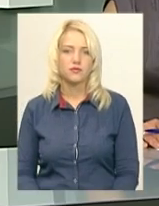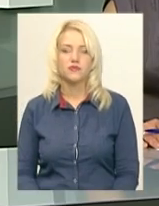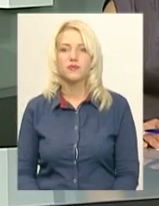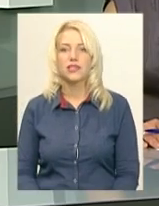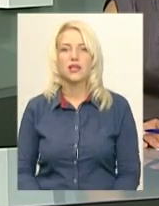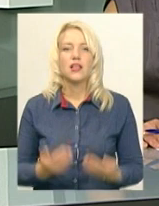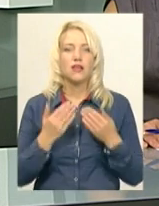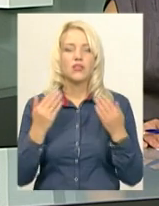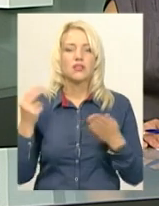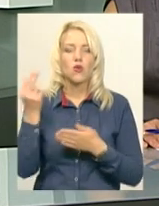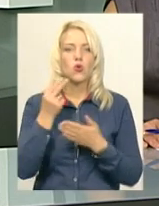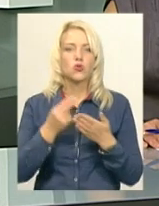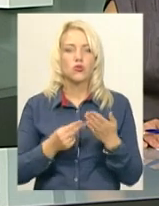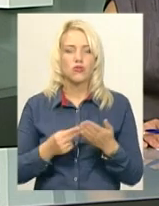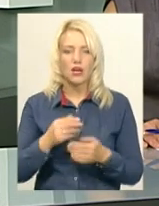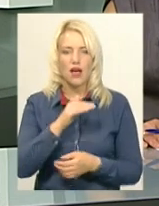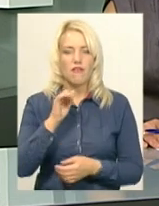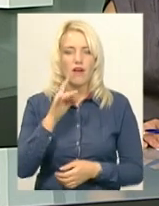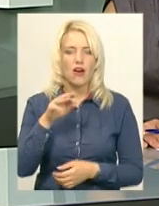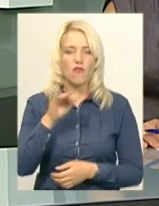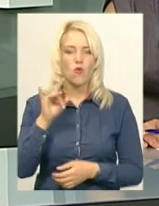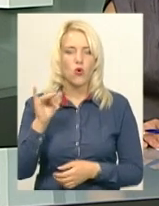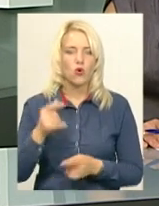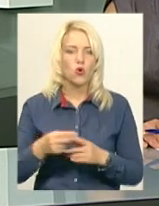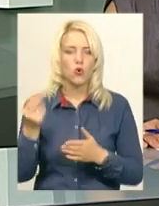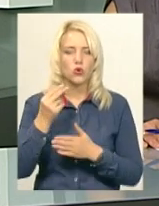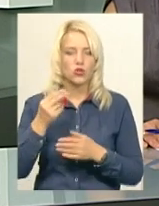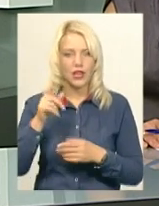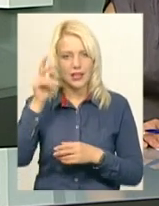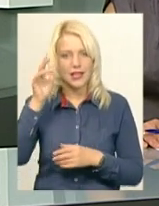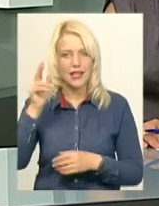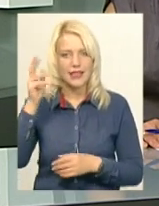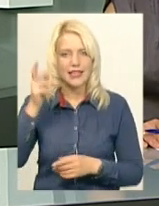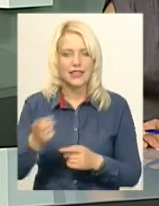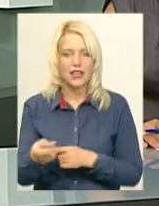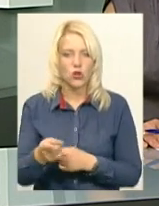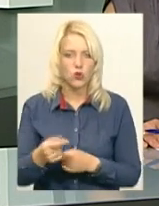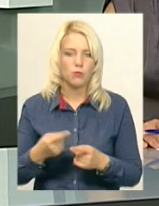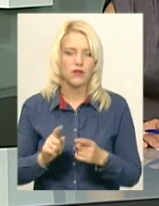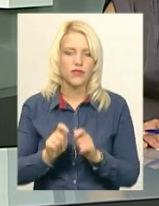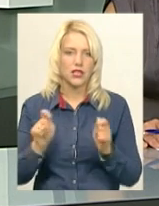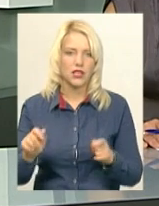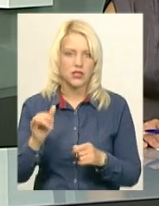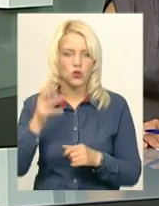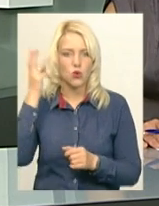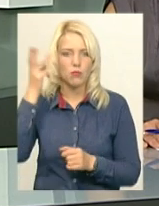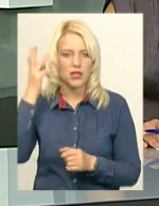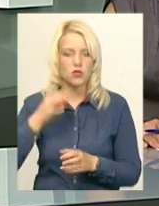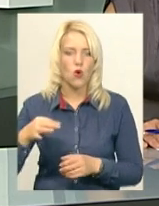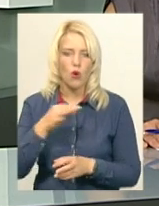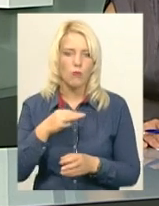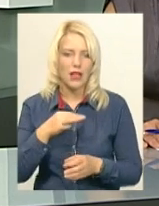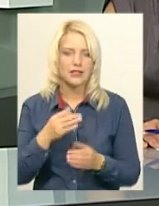Виставка художнього фарфору тернопільського художника Євгена Овчарика «Порцелянова експресія» відкрилася сьогодні в Хмельницькому обласному